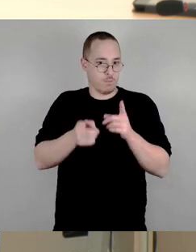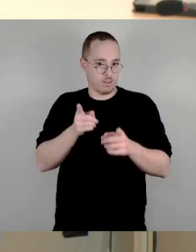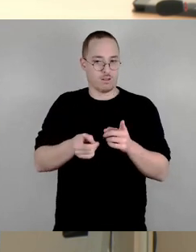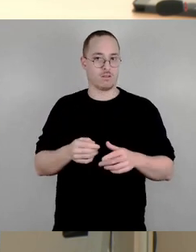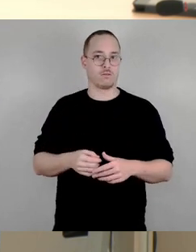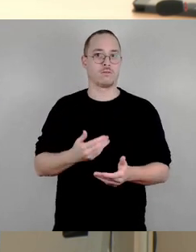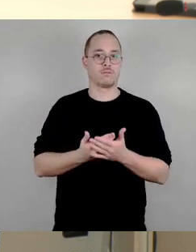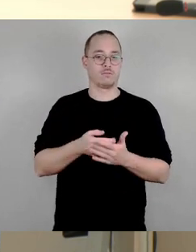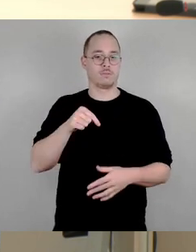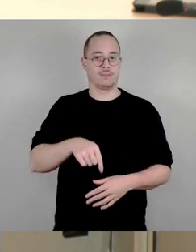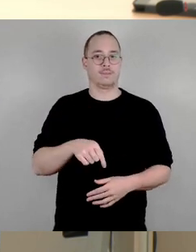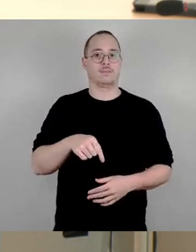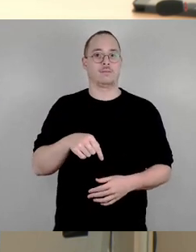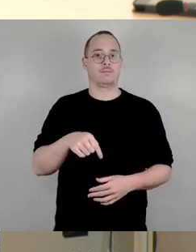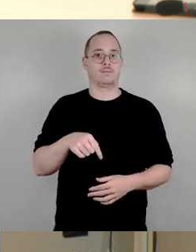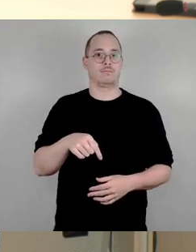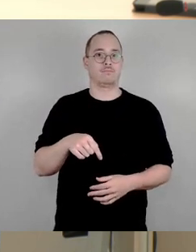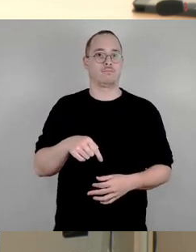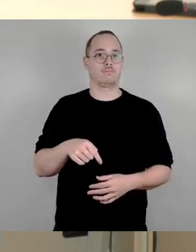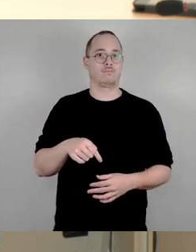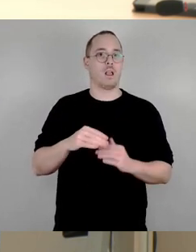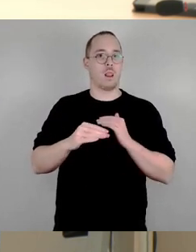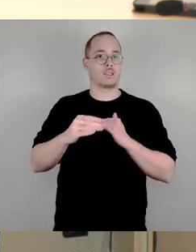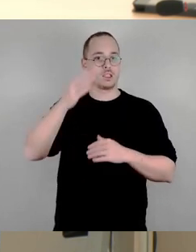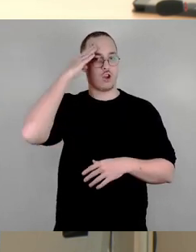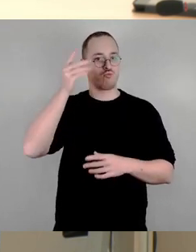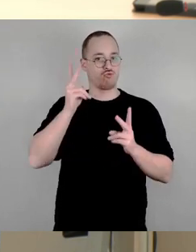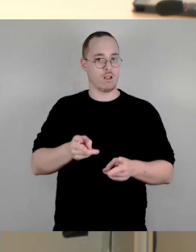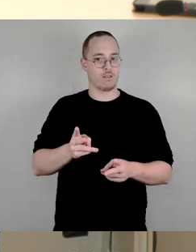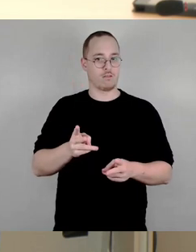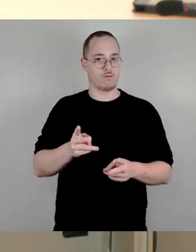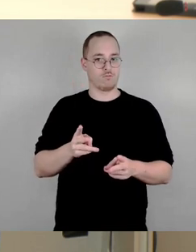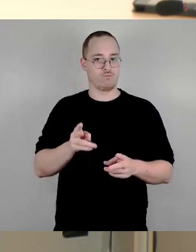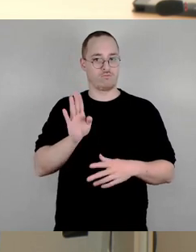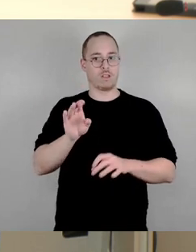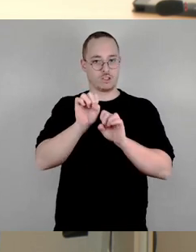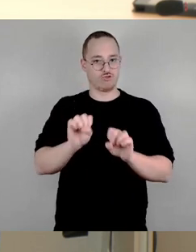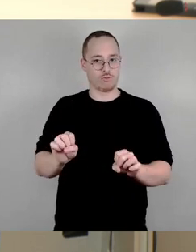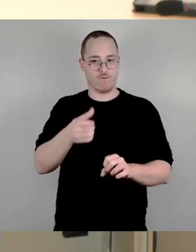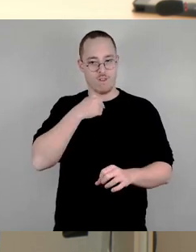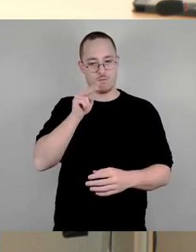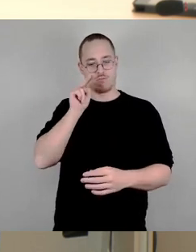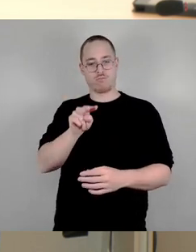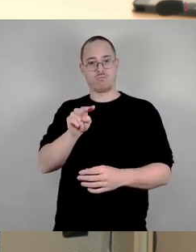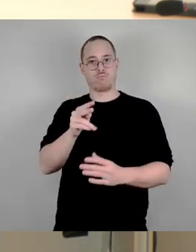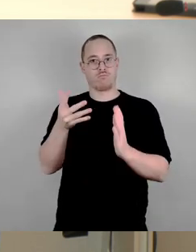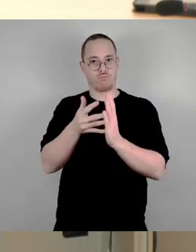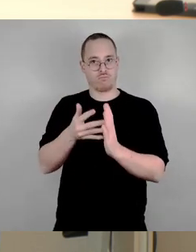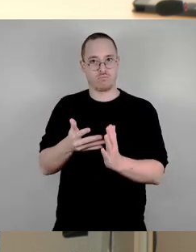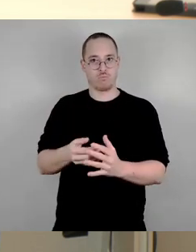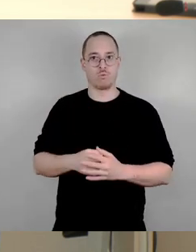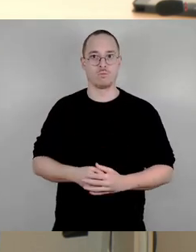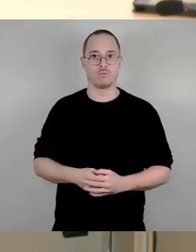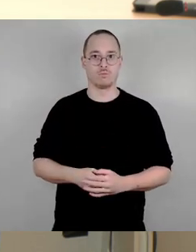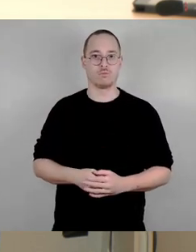Und genauso wie der Hafenmeister die Grenzen der Leistungsfähigkeit seines Hafens anschaut, so schauen wir mit